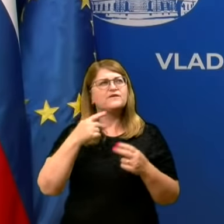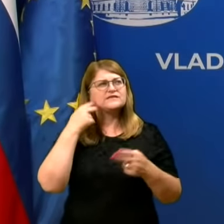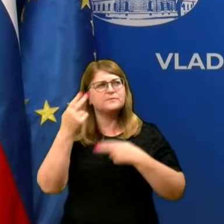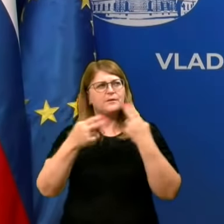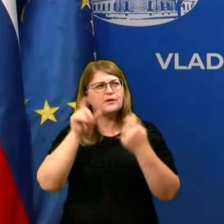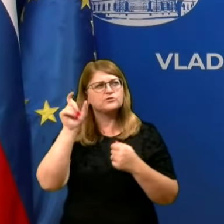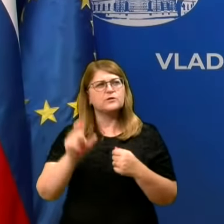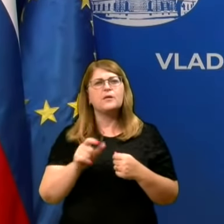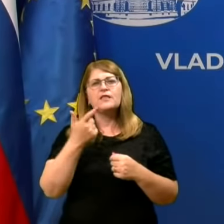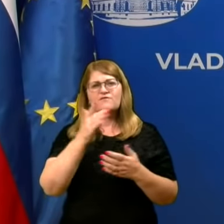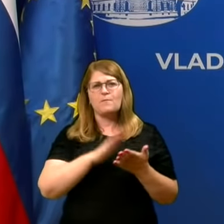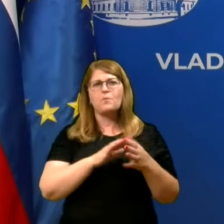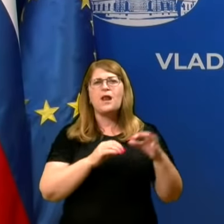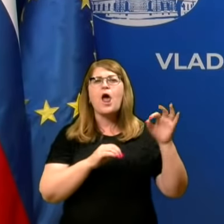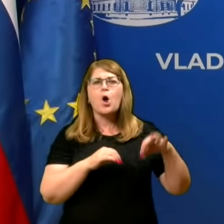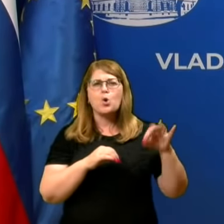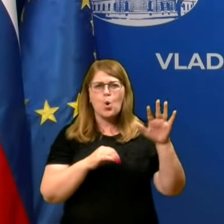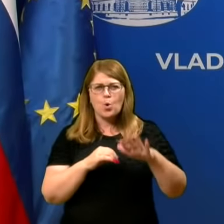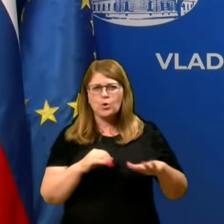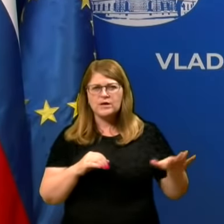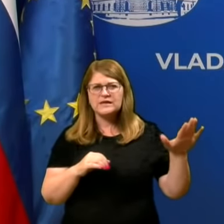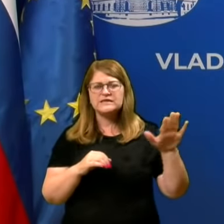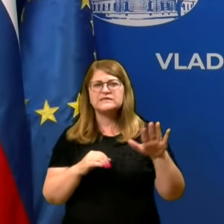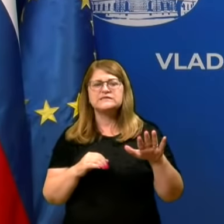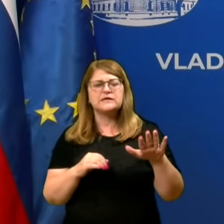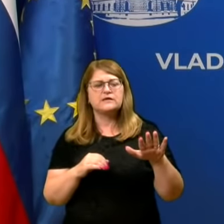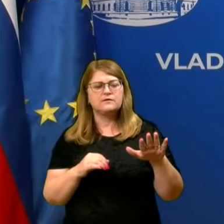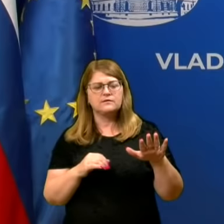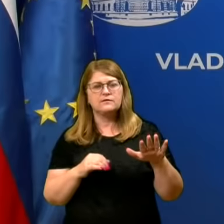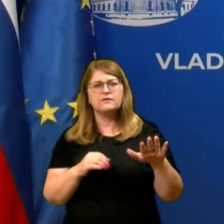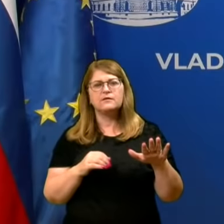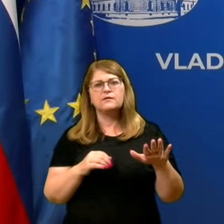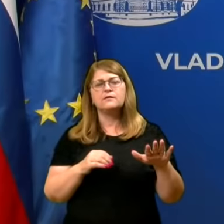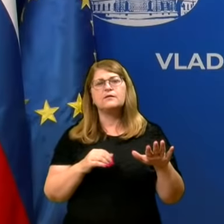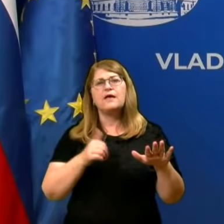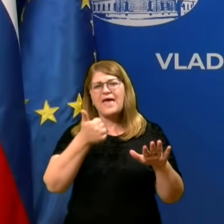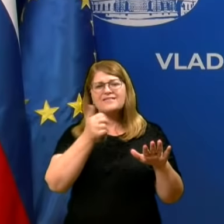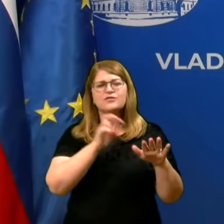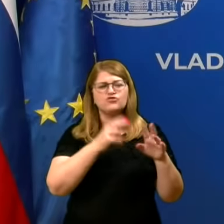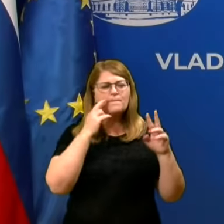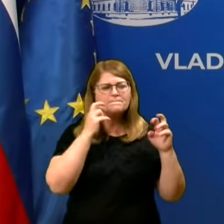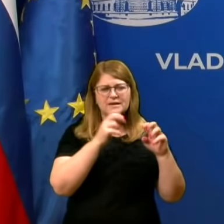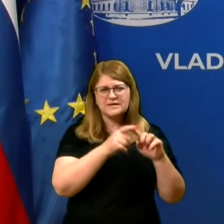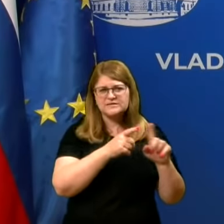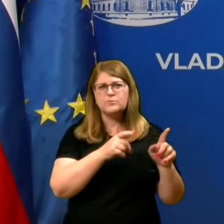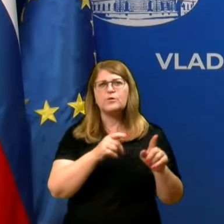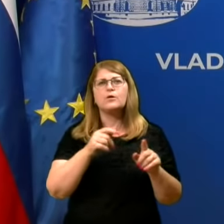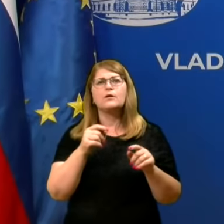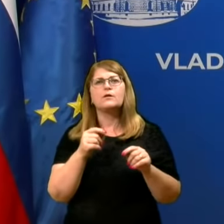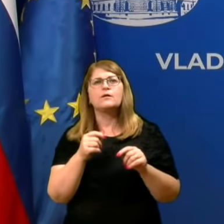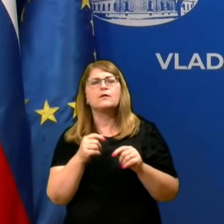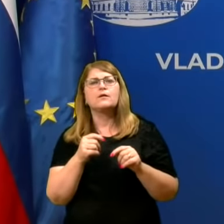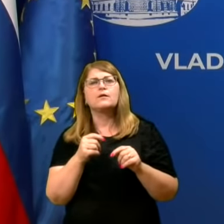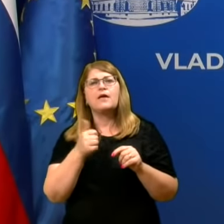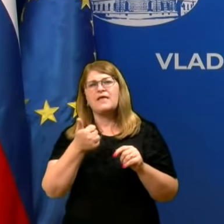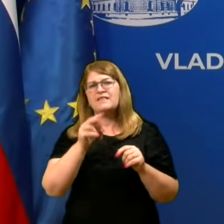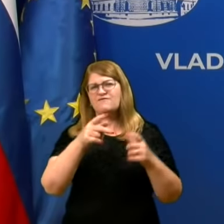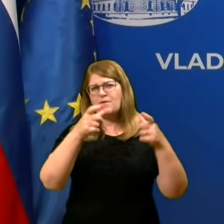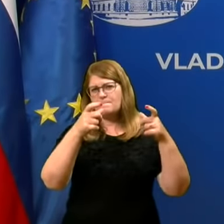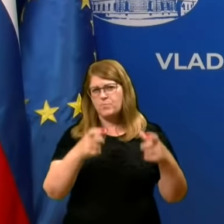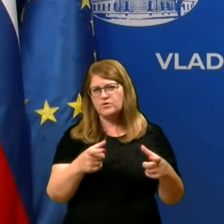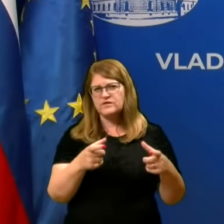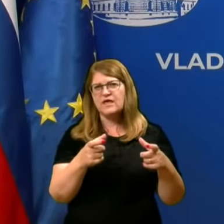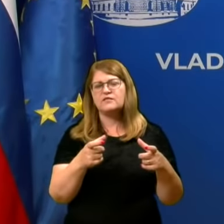dva premira na Goriškem, eden je še v regiji Gorica, eden je še v epidemiloški preiskavi, eden je v klastru podjetja, enega